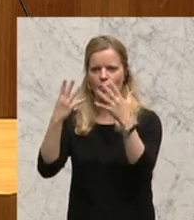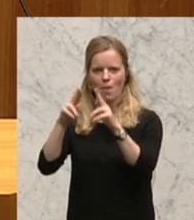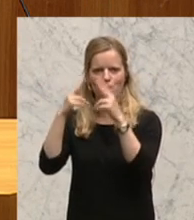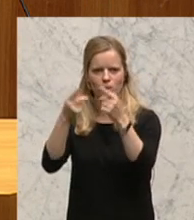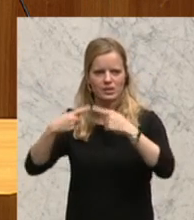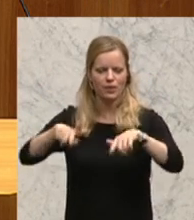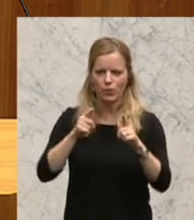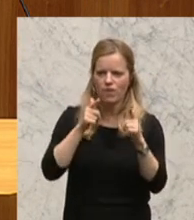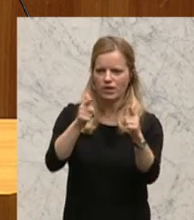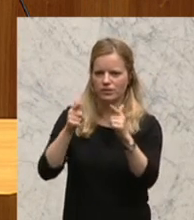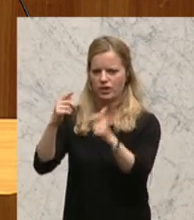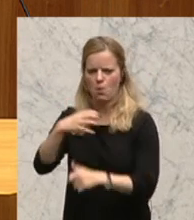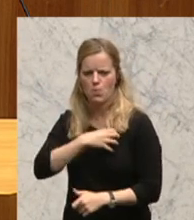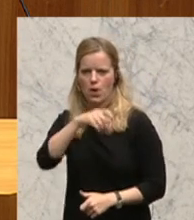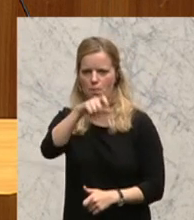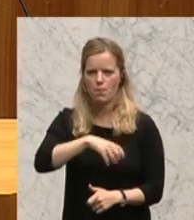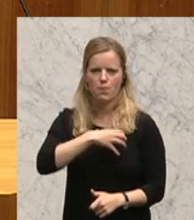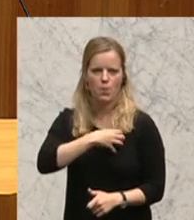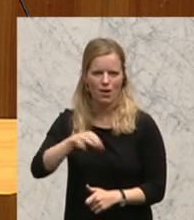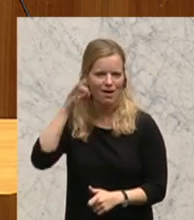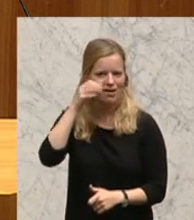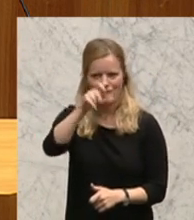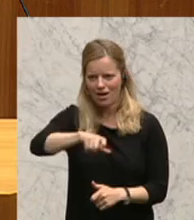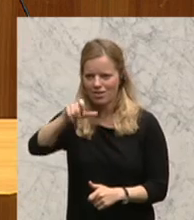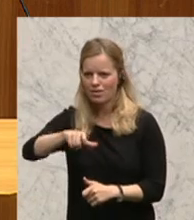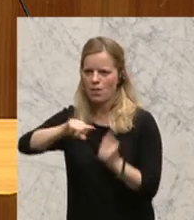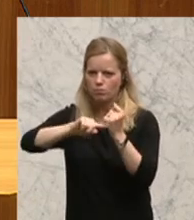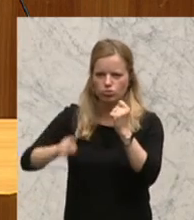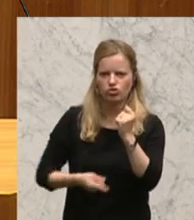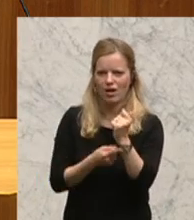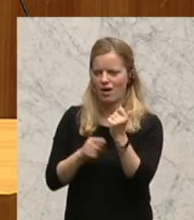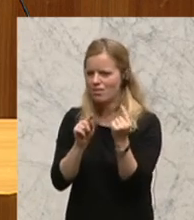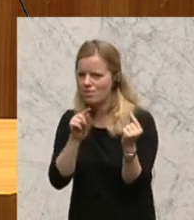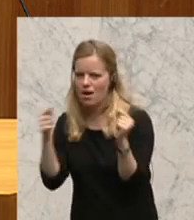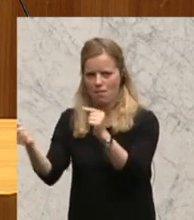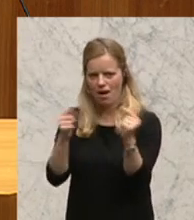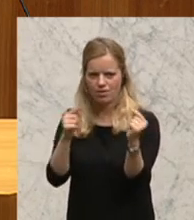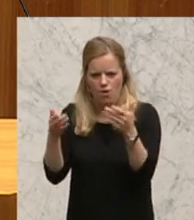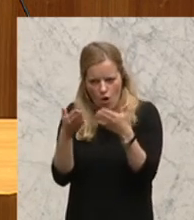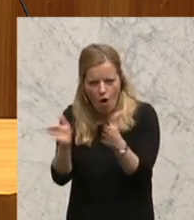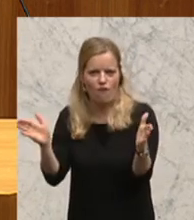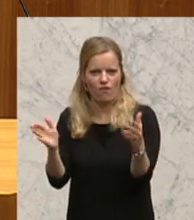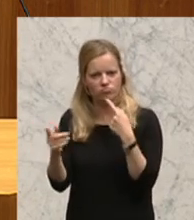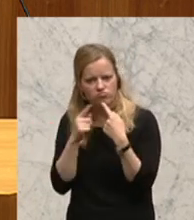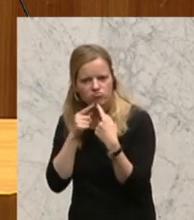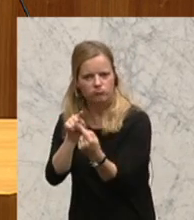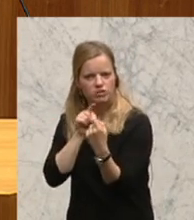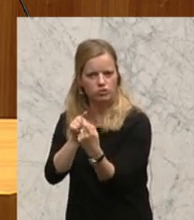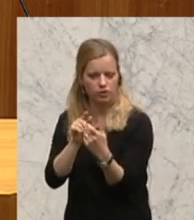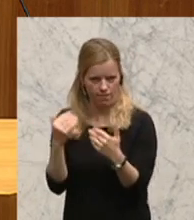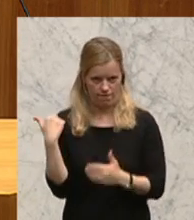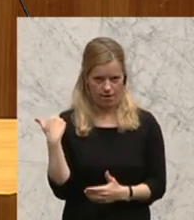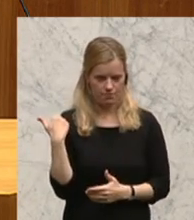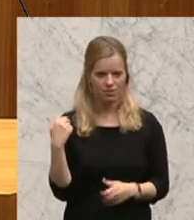Bürgerinnen und Bürgern hier die Budgetdebatte ehrlich und aufrichtig geführt. Zum Kapitel Wirtschaft,